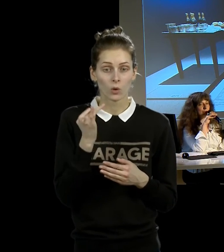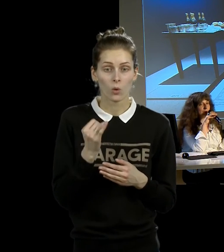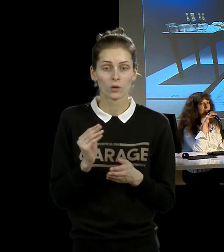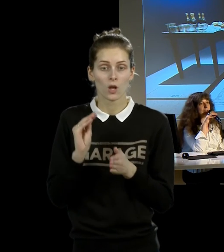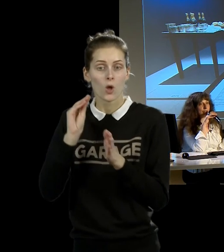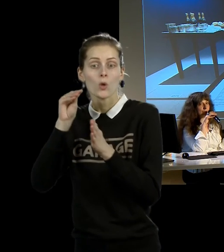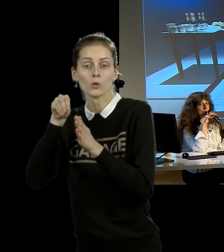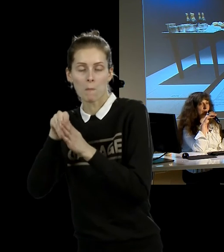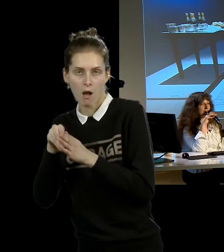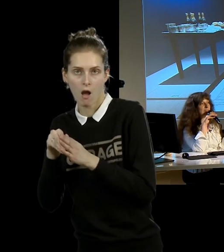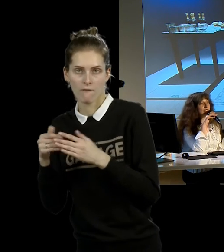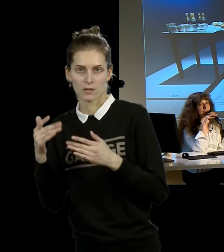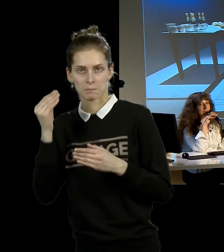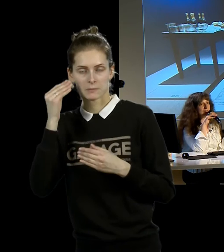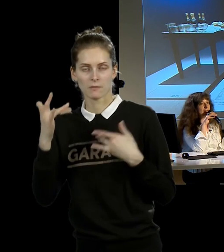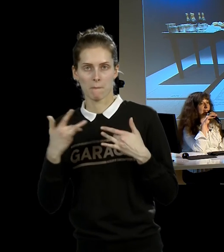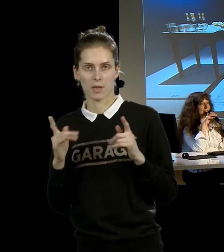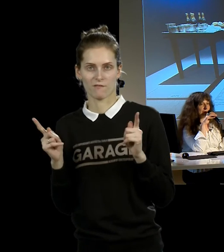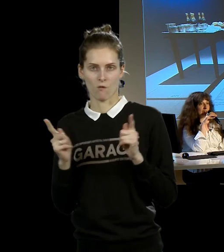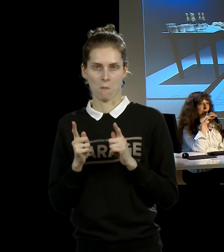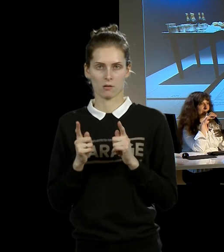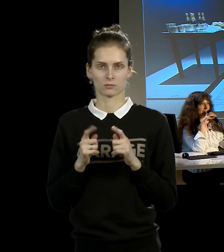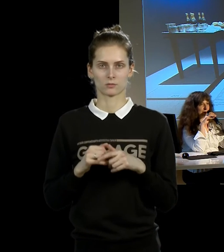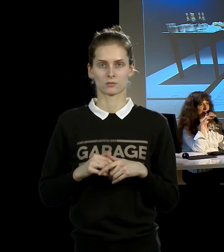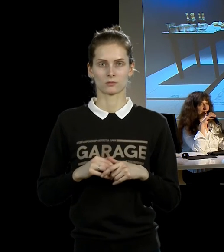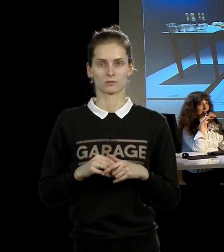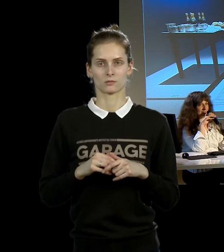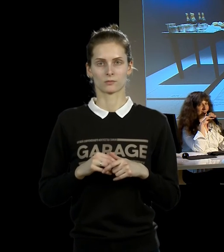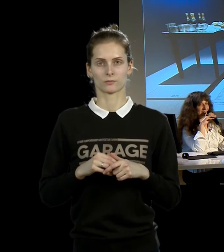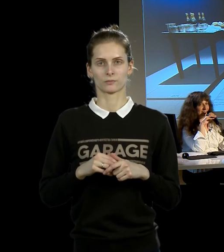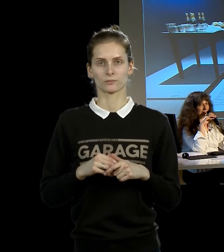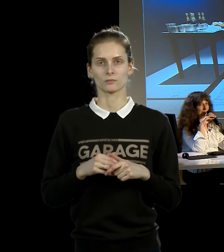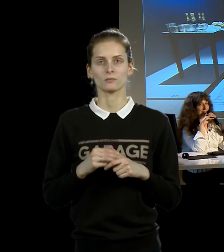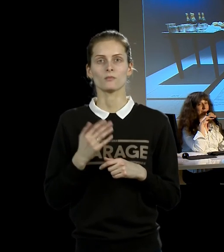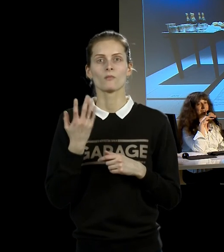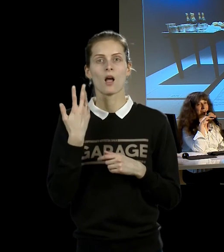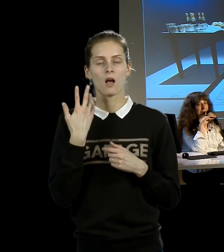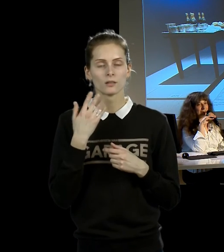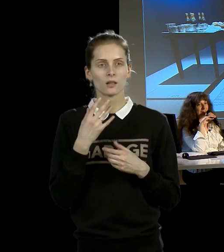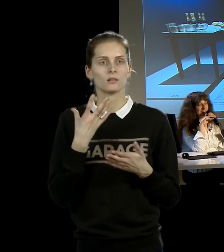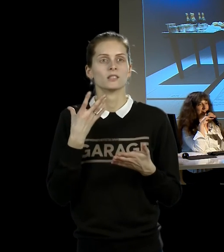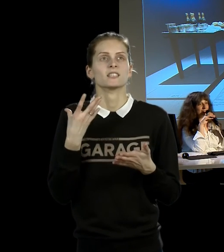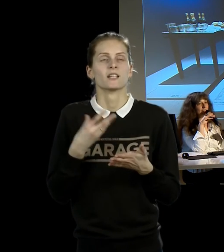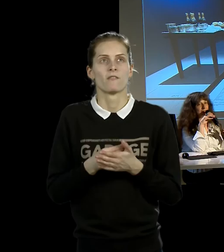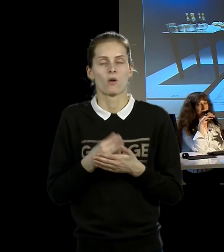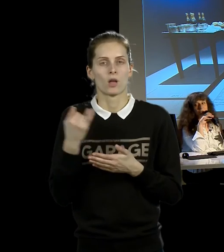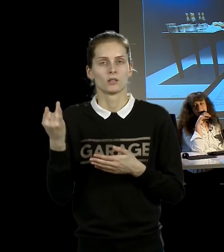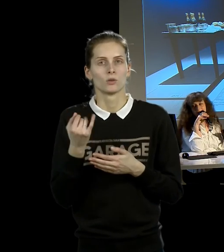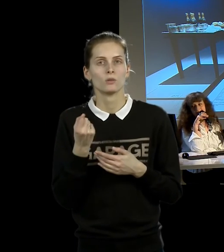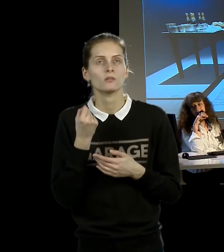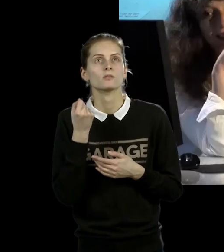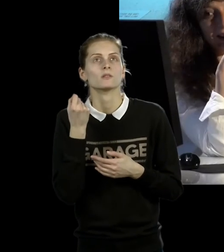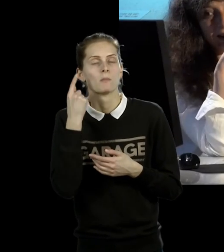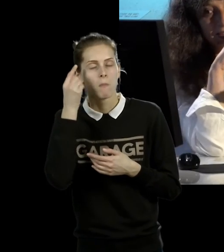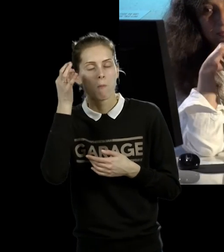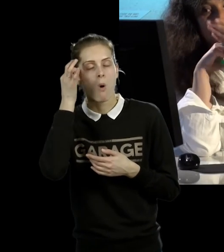свою историческую идентичность, именно в этот момент сами они как тела, как люди, они бездействуют. Идентичность работает